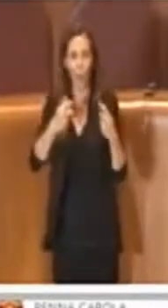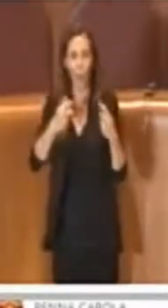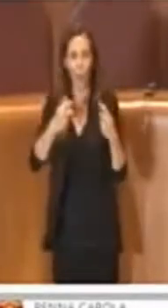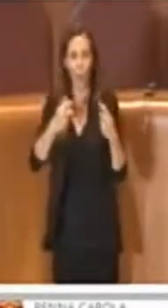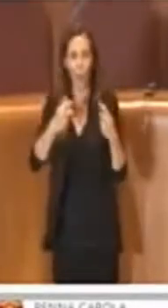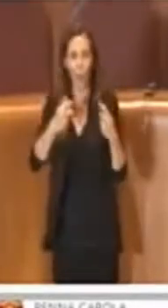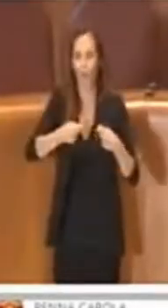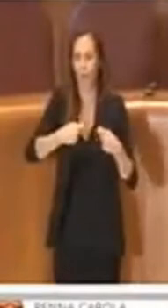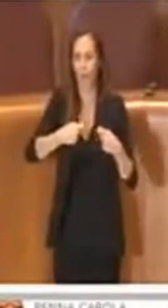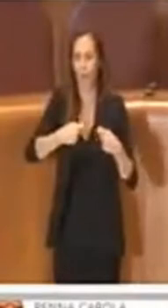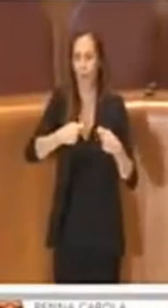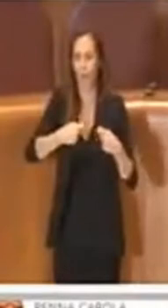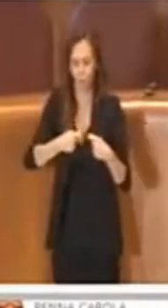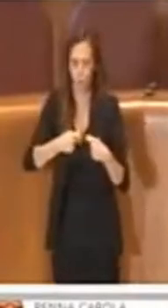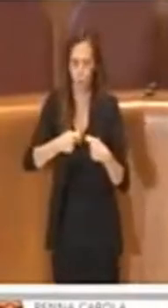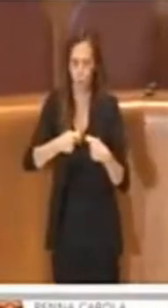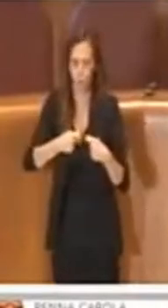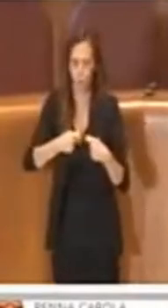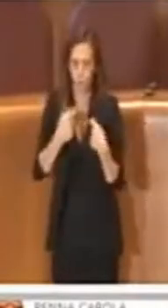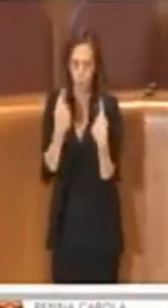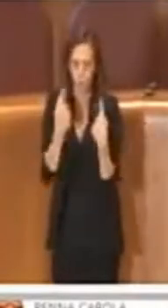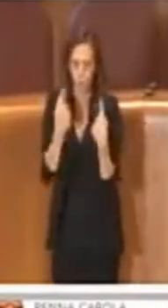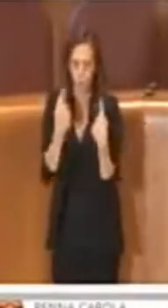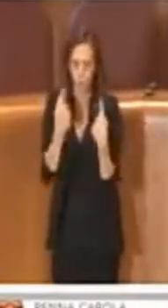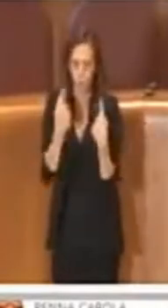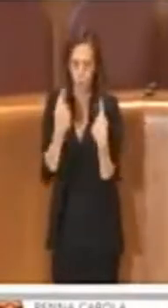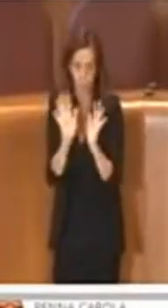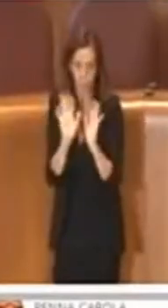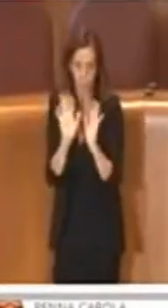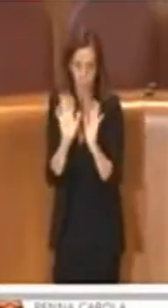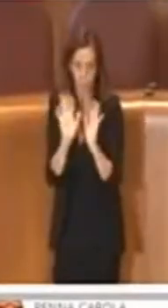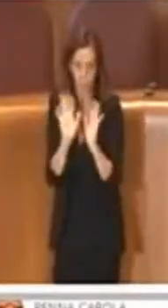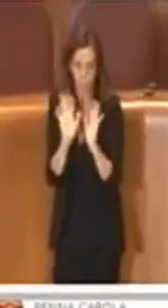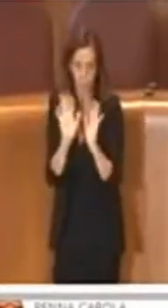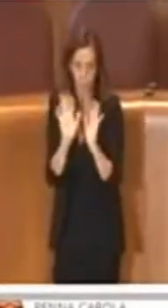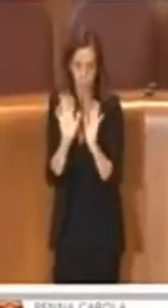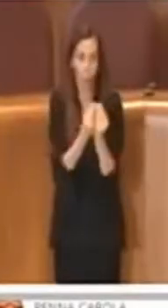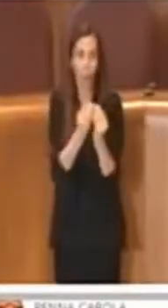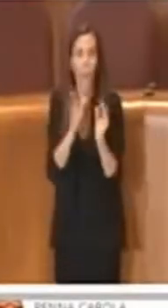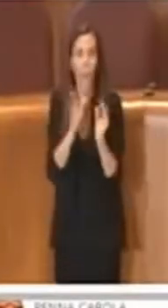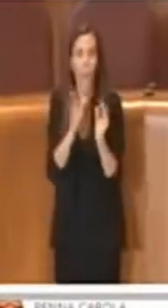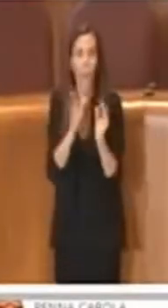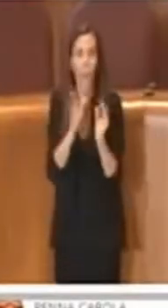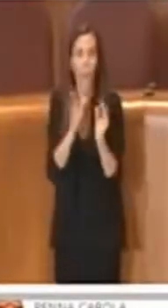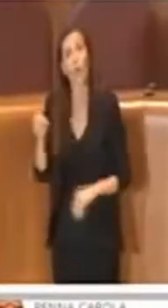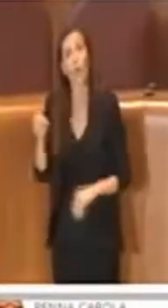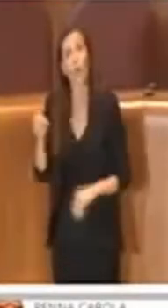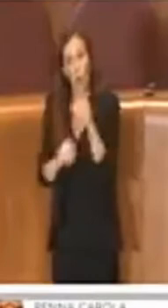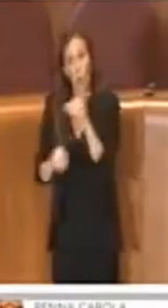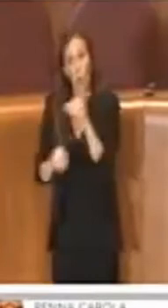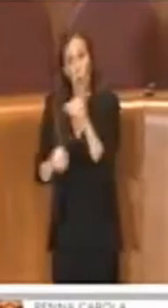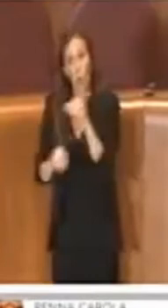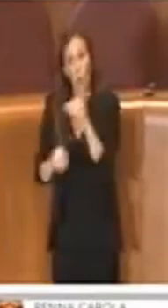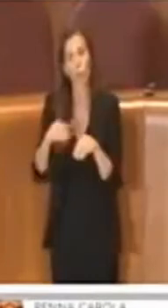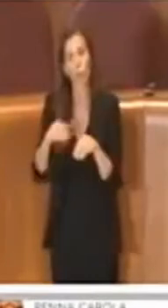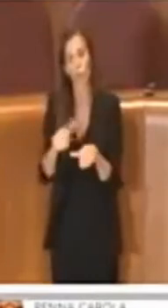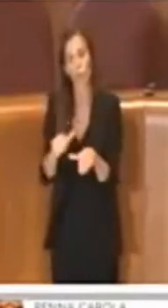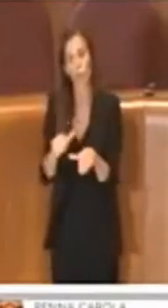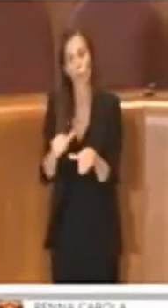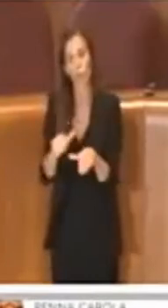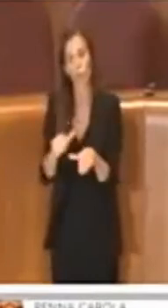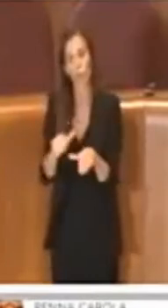miei colleghi. Il mio voto invece sarà di astensione perché